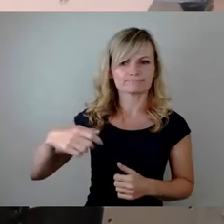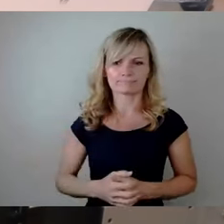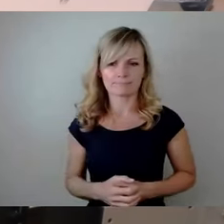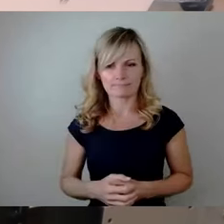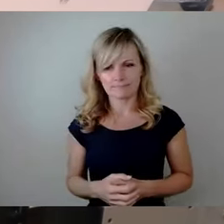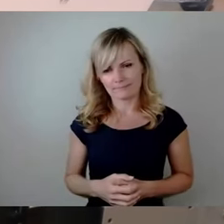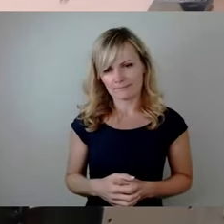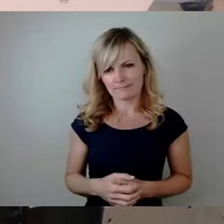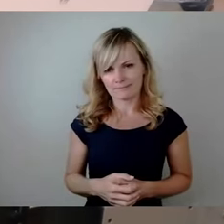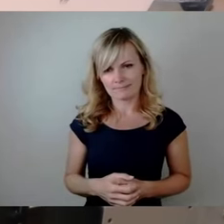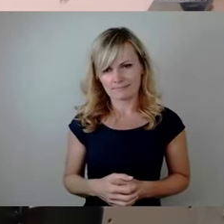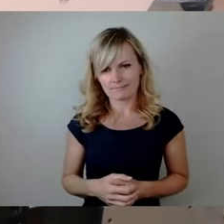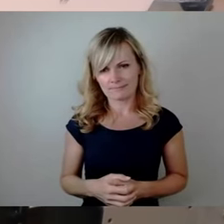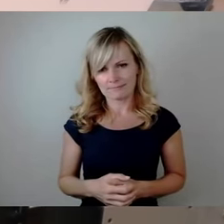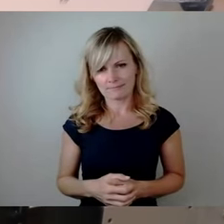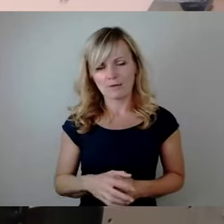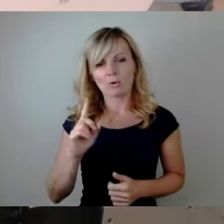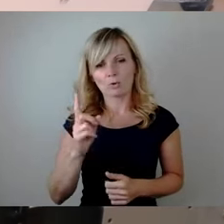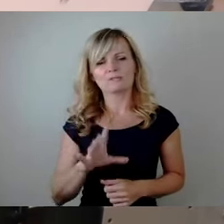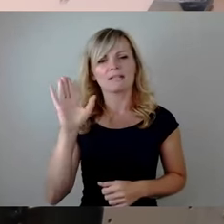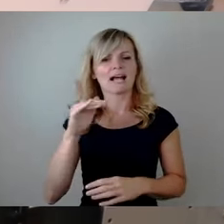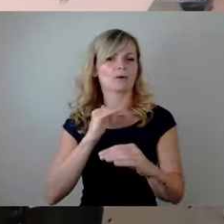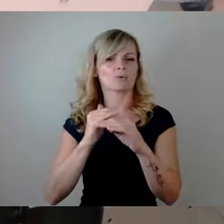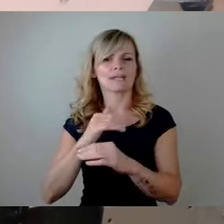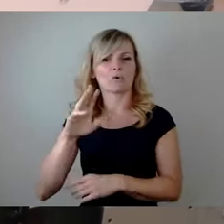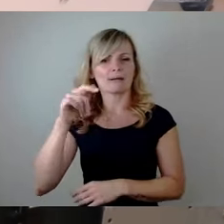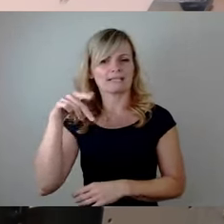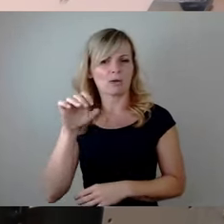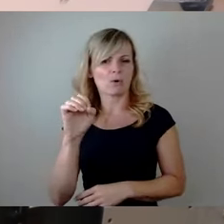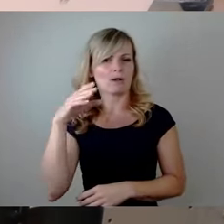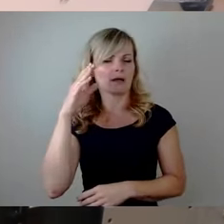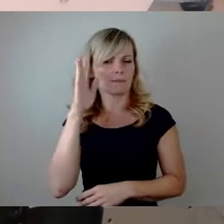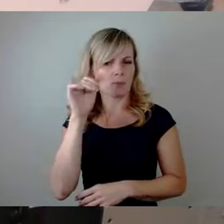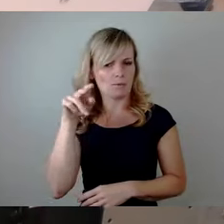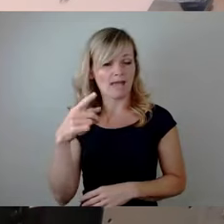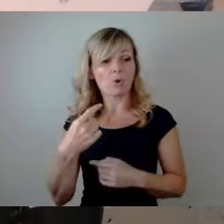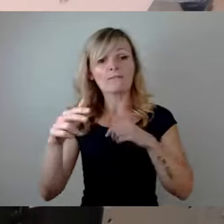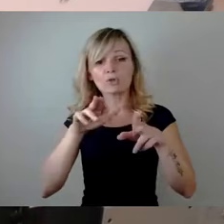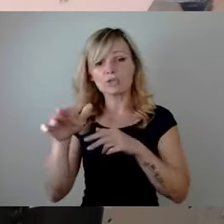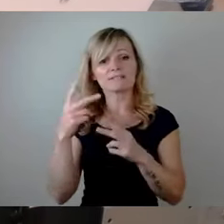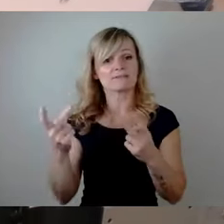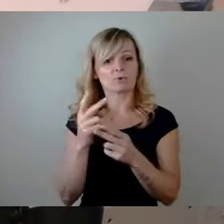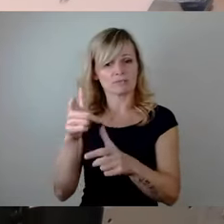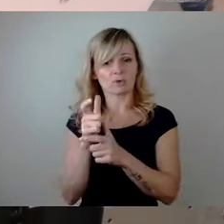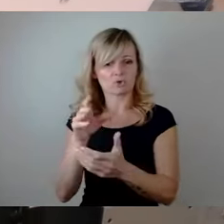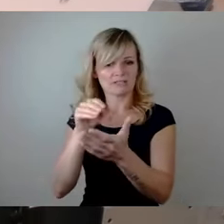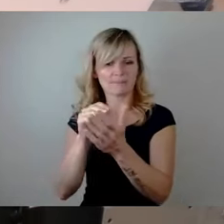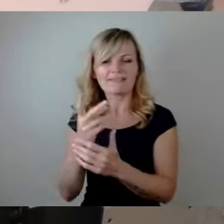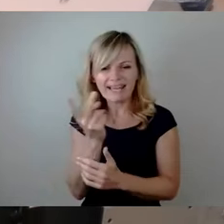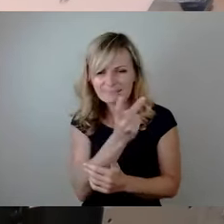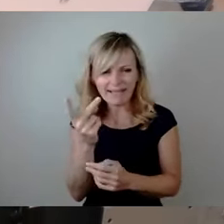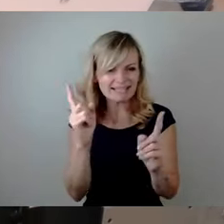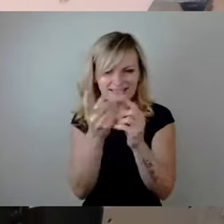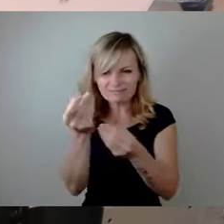Und Ihr Kollege, Herr Matteo Böhme, war ja in der letzten Ausschusssitzung im Wirtschaftsförderungsausschuss mit dabei gewesen. Vielleicht unterhalten Sie sich dann nochmal an der Fraktion